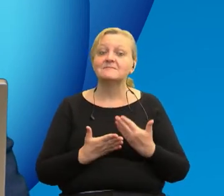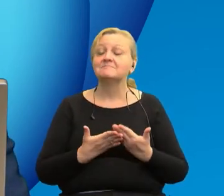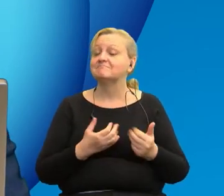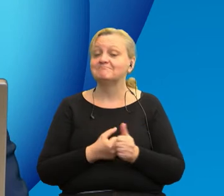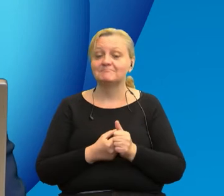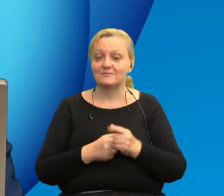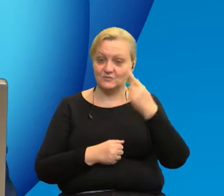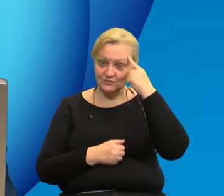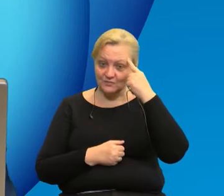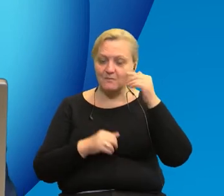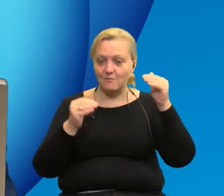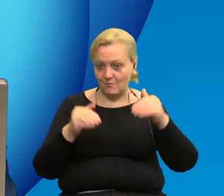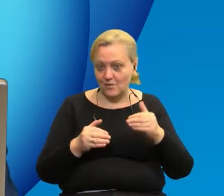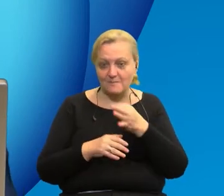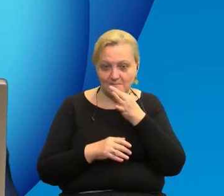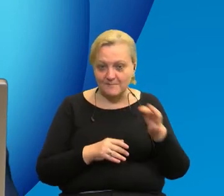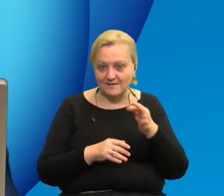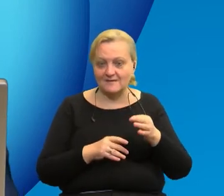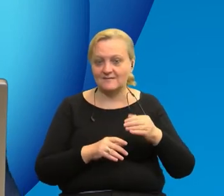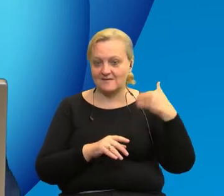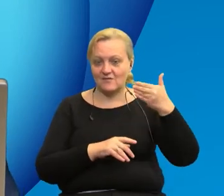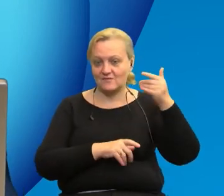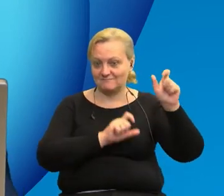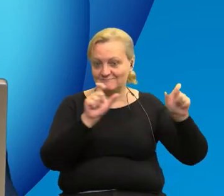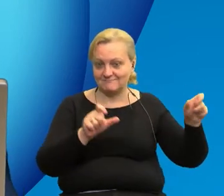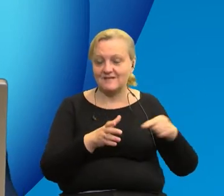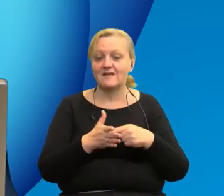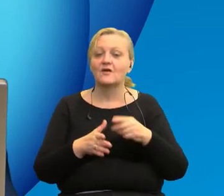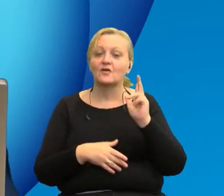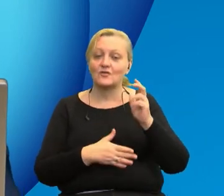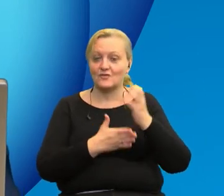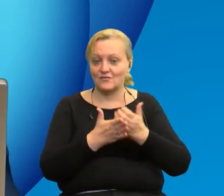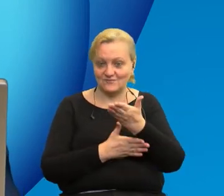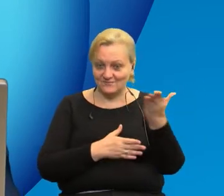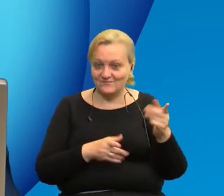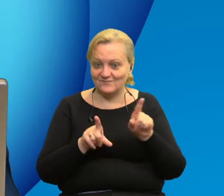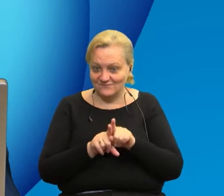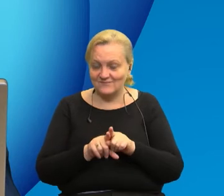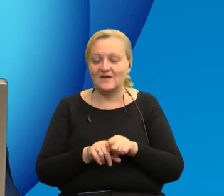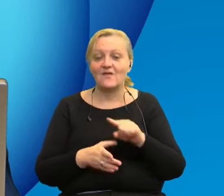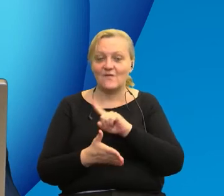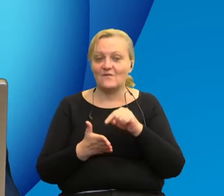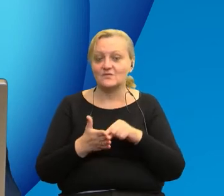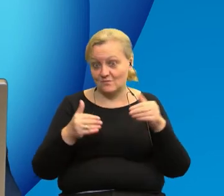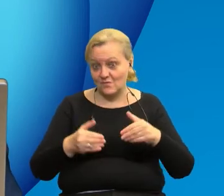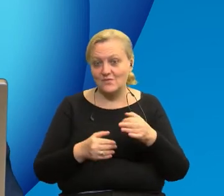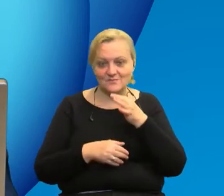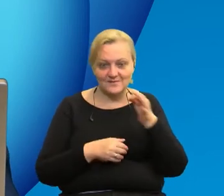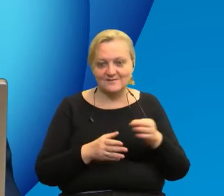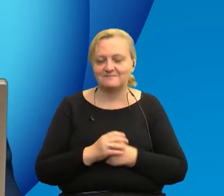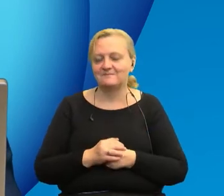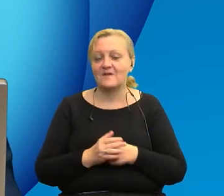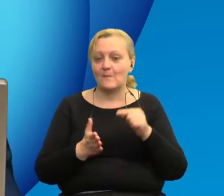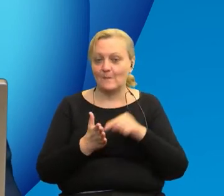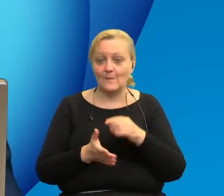proszę Państwa przypominam, że możemy zadawać pytania naszym prelegentom, naszym beneficjentom. Jest właśnie taka możliwość i